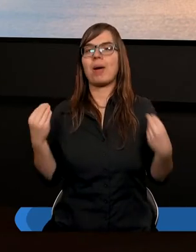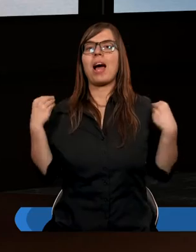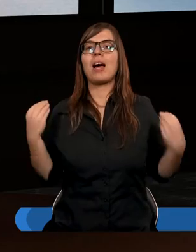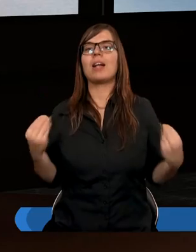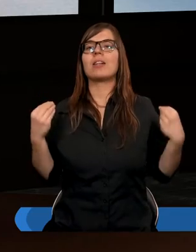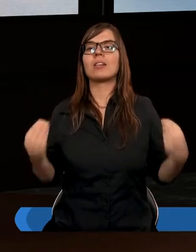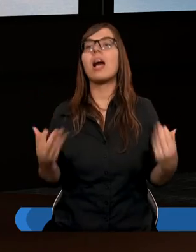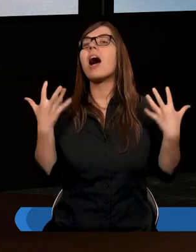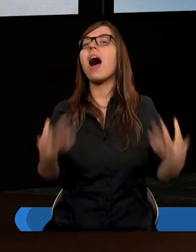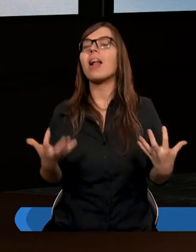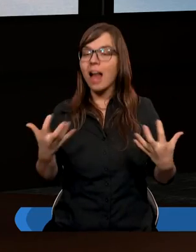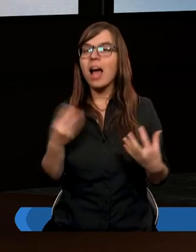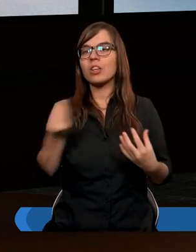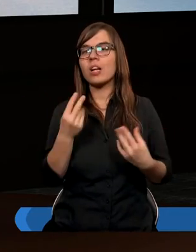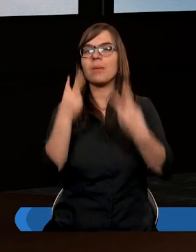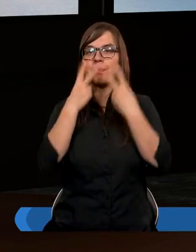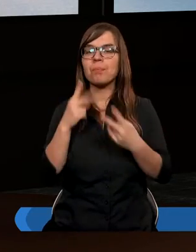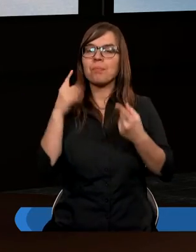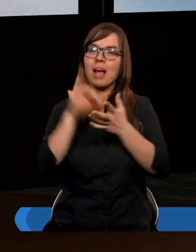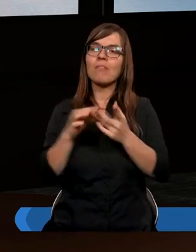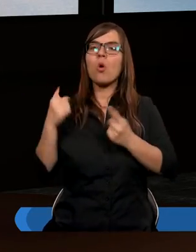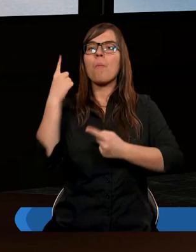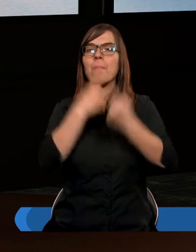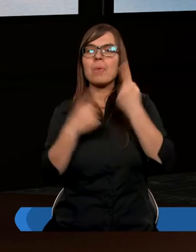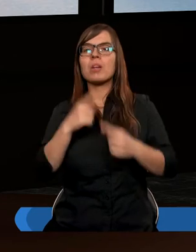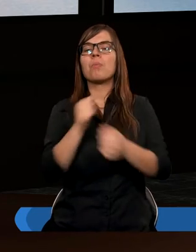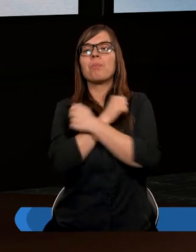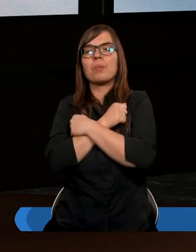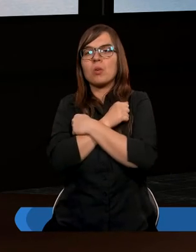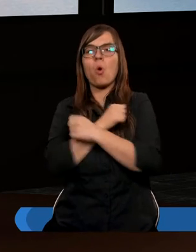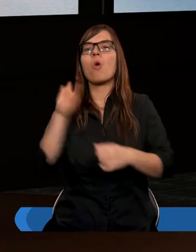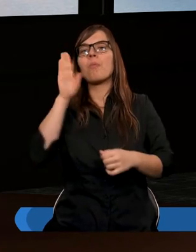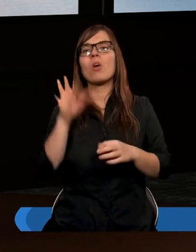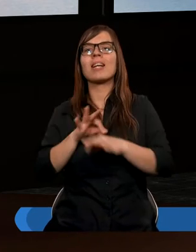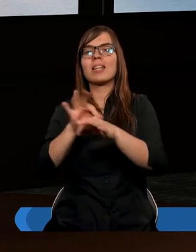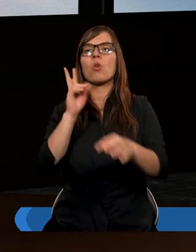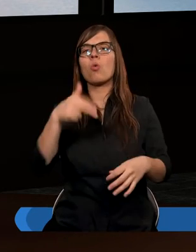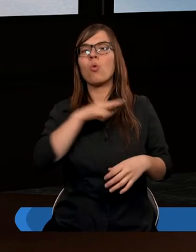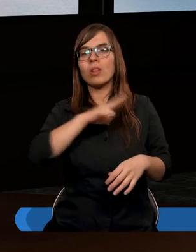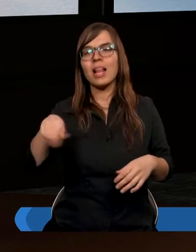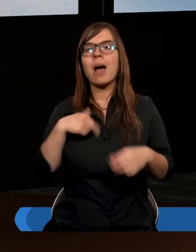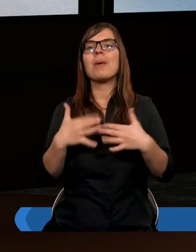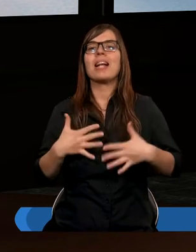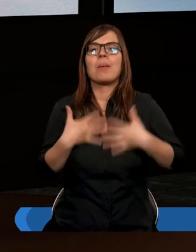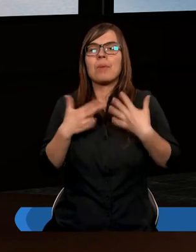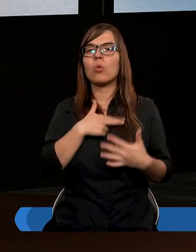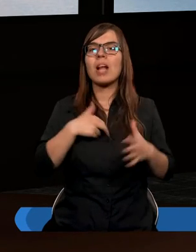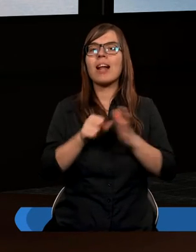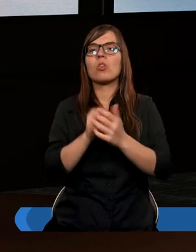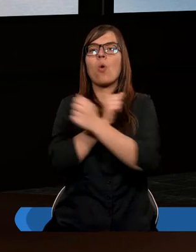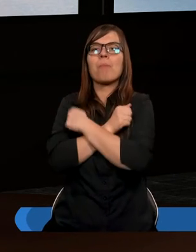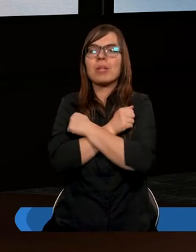chciałabym przytoczyć jeszcze tutaj pewną myśl miłość Boża skierowana ku nam inspiruje nas do